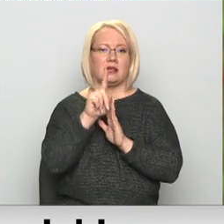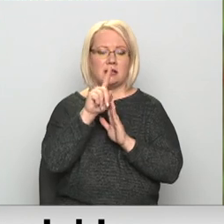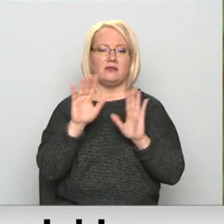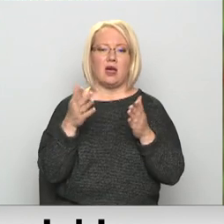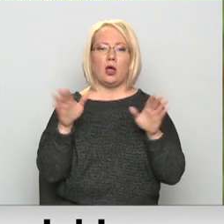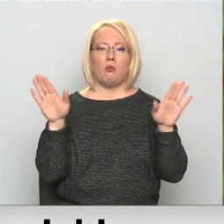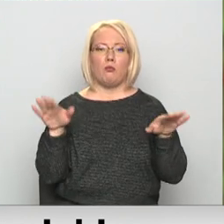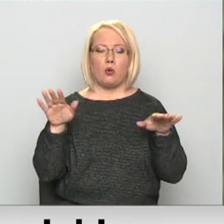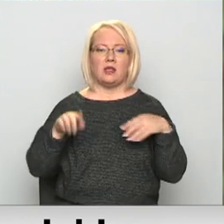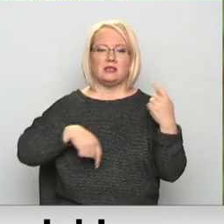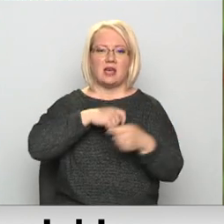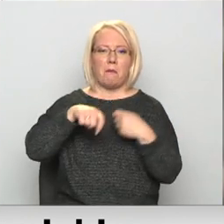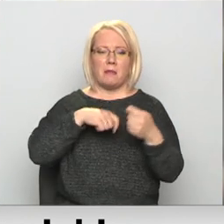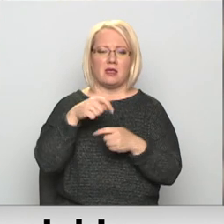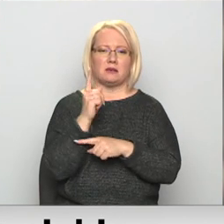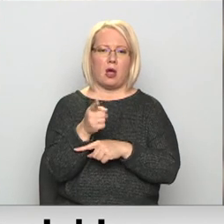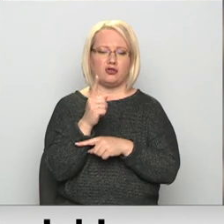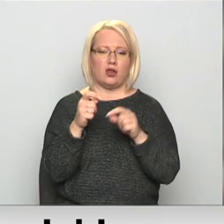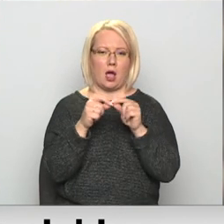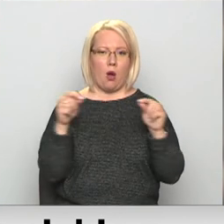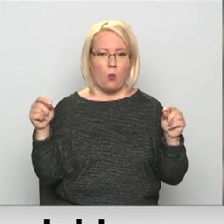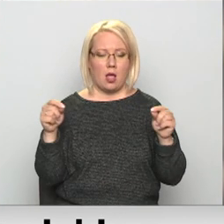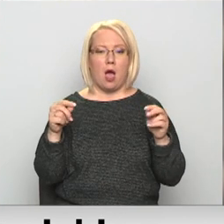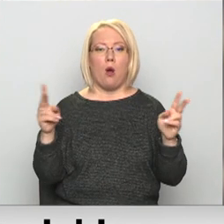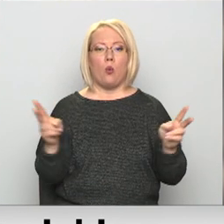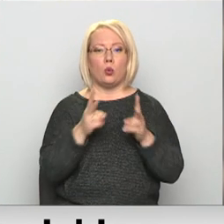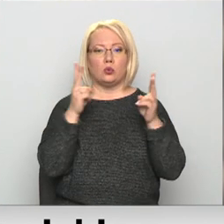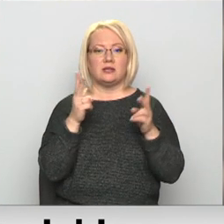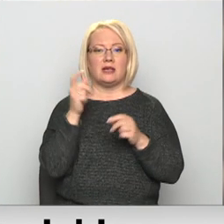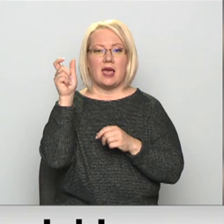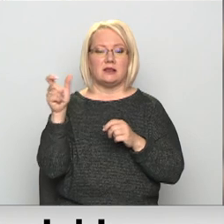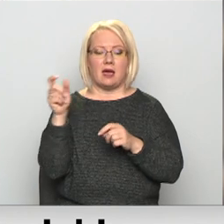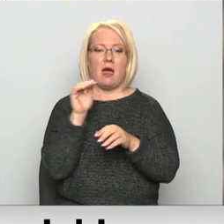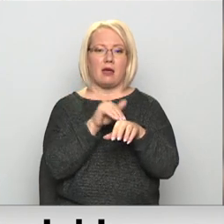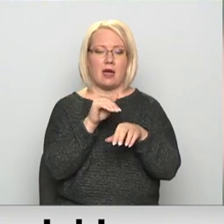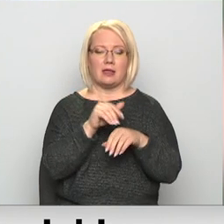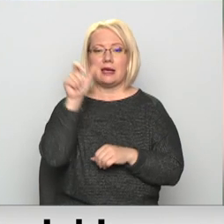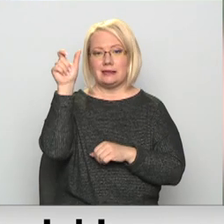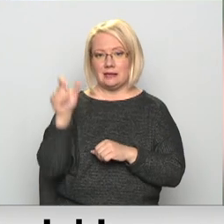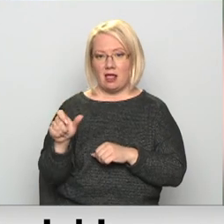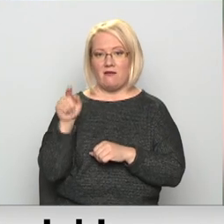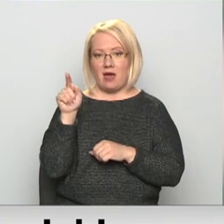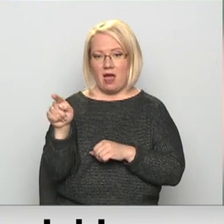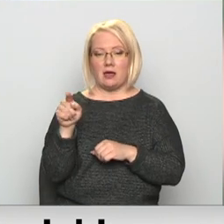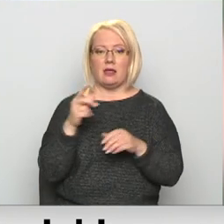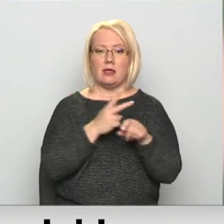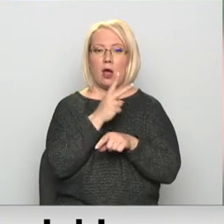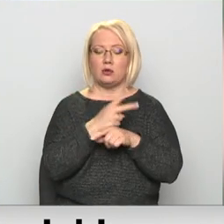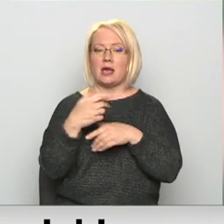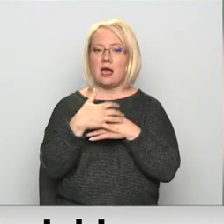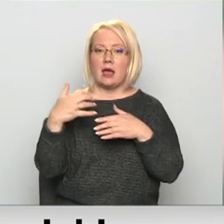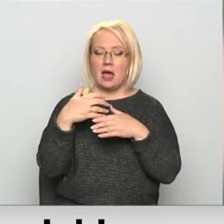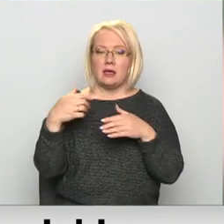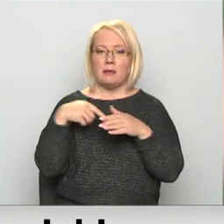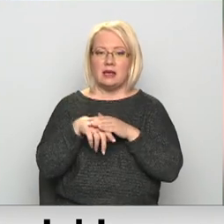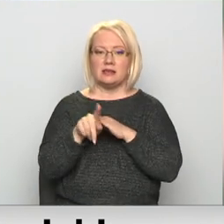arī putnas sapina smakšķirnieku auklās. Vienlaikus uguns zēsai atgādina, ka nereti cilvēki ir tie, kas piemēram kaķim traucē izkļūt no